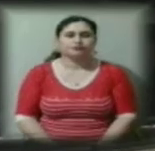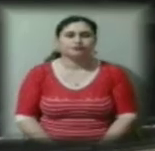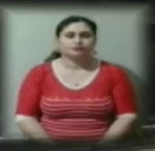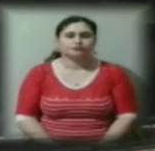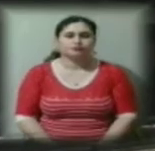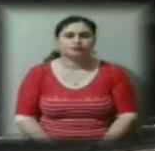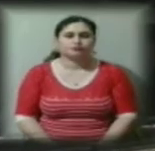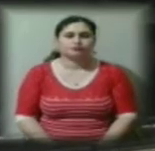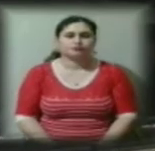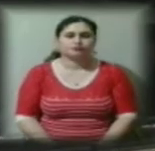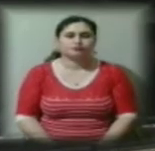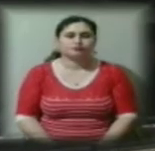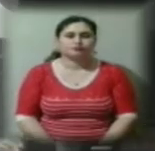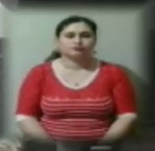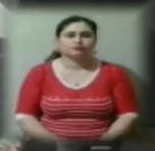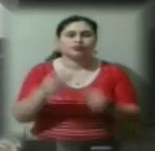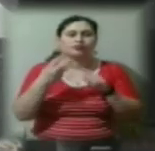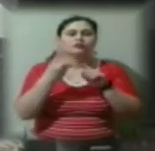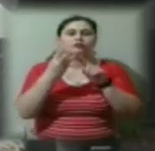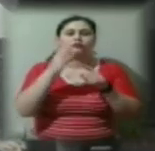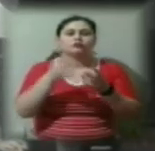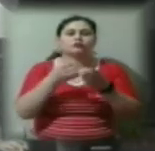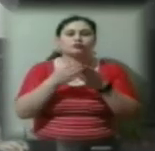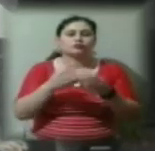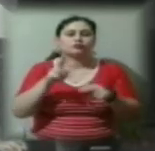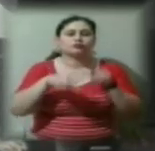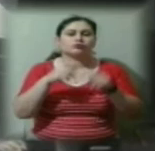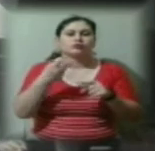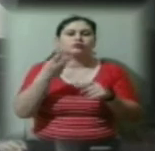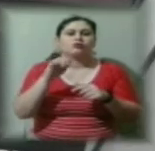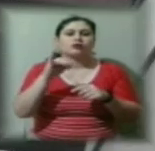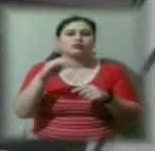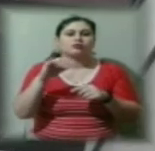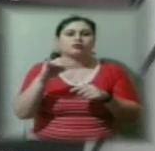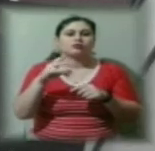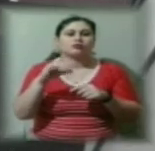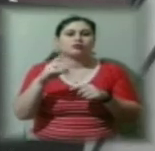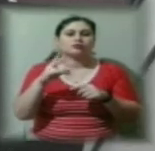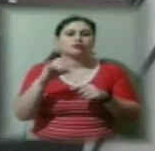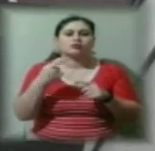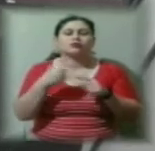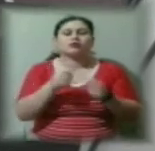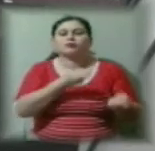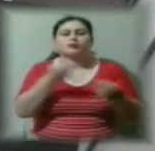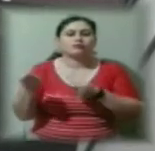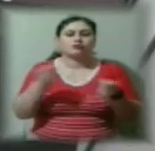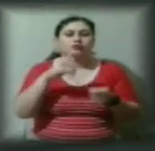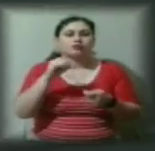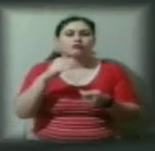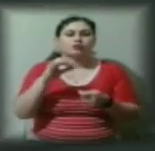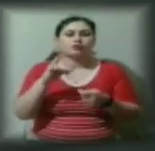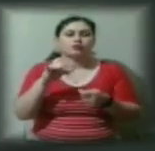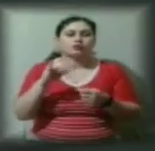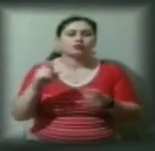Це третє судно збудовано для компаній з Нідерландів. Танкер-хімовоз призначений для перевезення нафтопродуктів і хімічних вантажів,